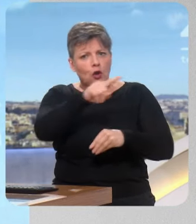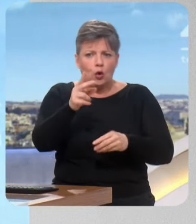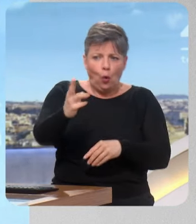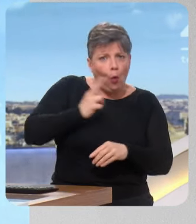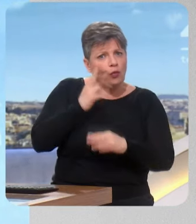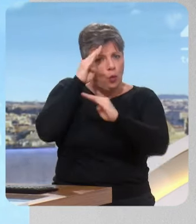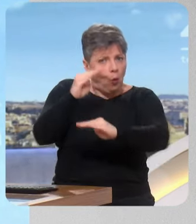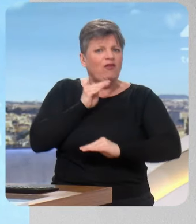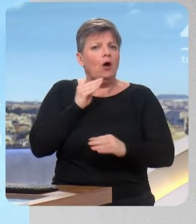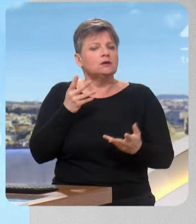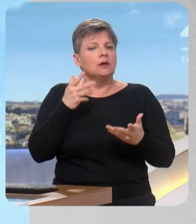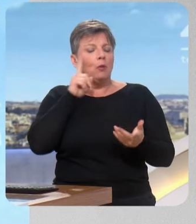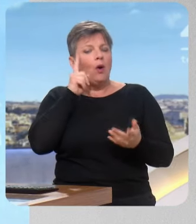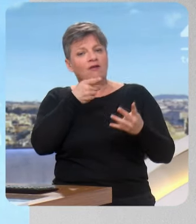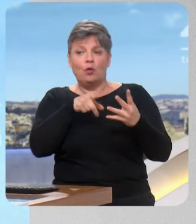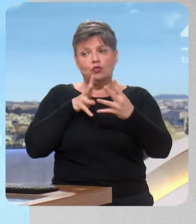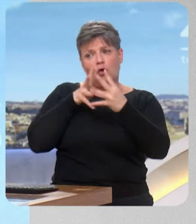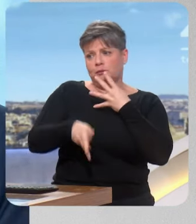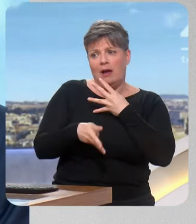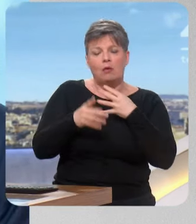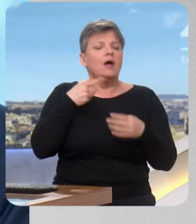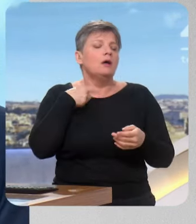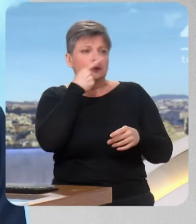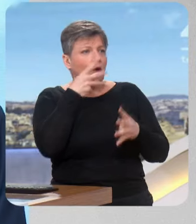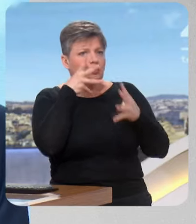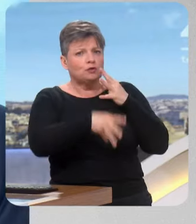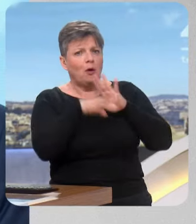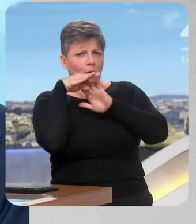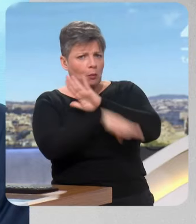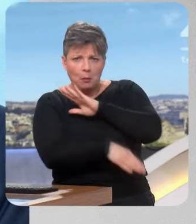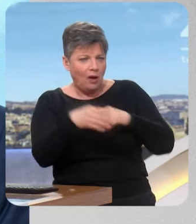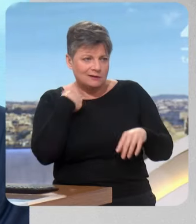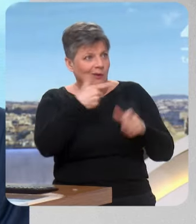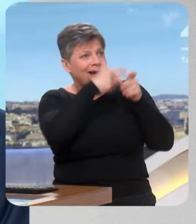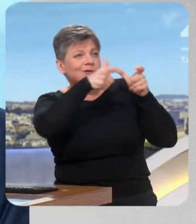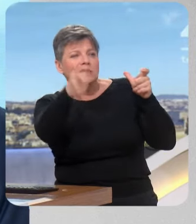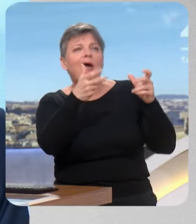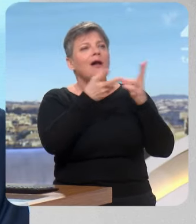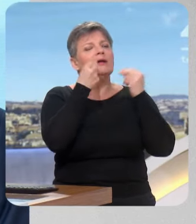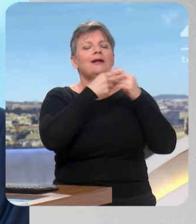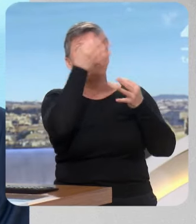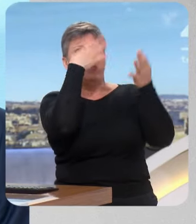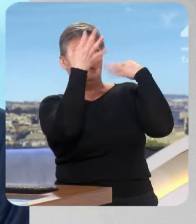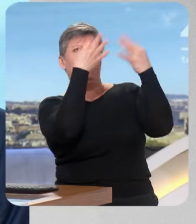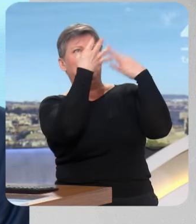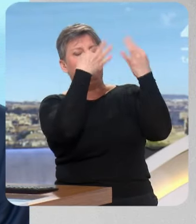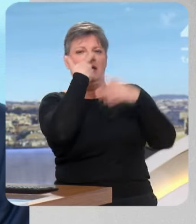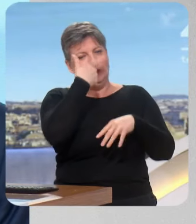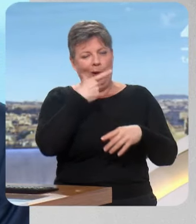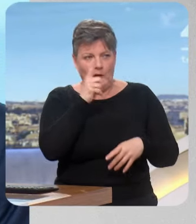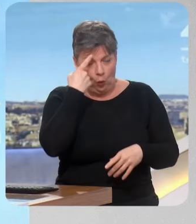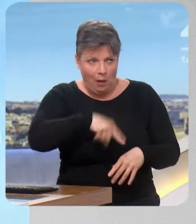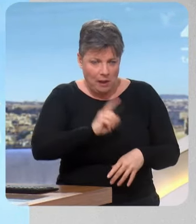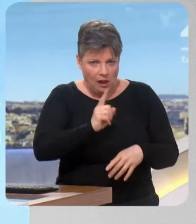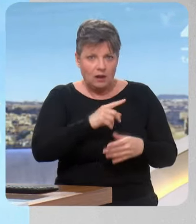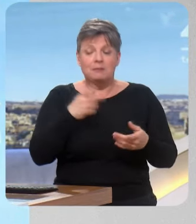faut un cas de On y croit de moins en moins la transparence. On l'a vu avec les industriels, avec les agriculteurs. Chacun nous raconte son catéchisme, mais on n'y croit pas. On